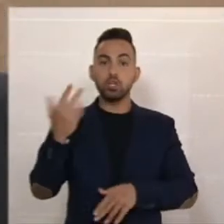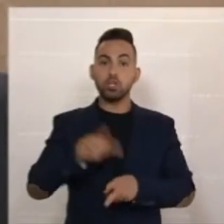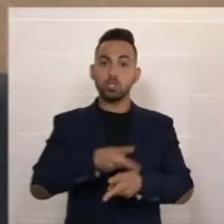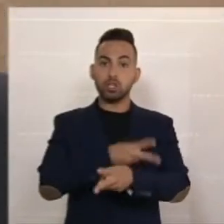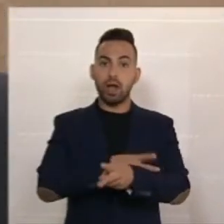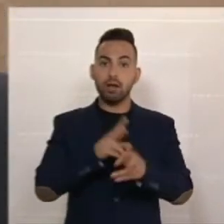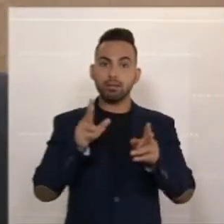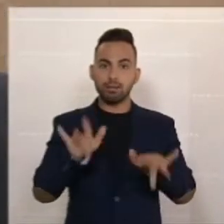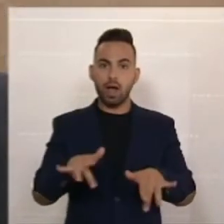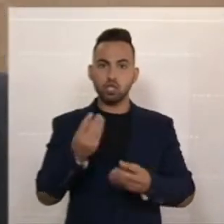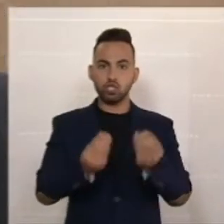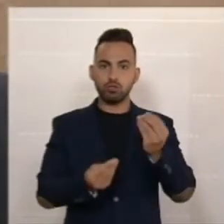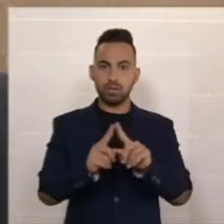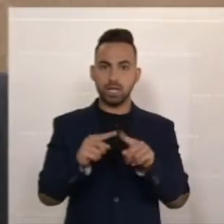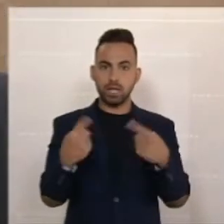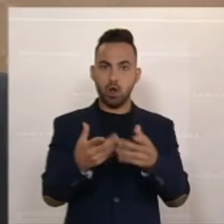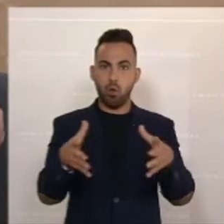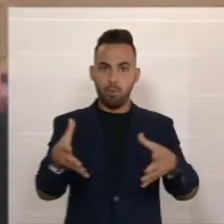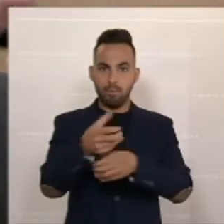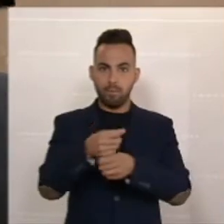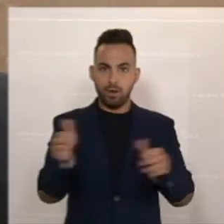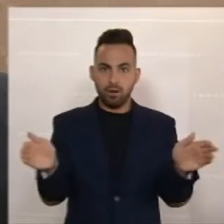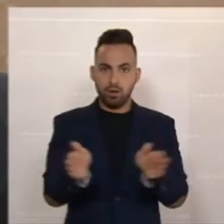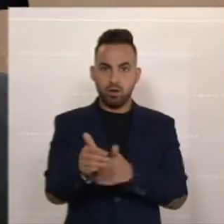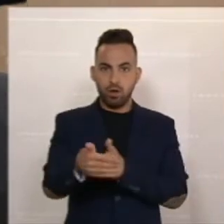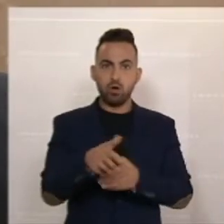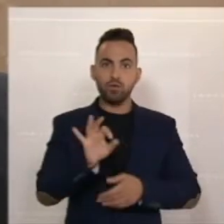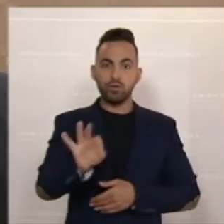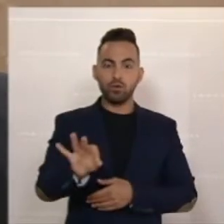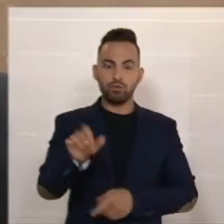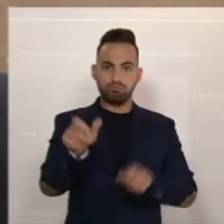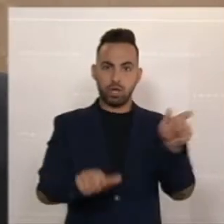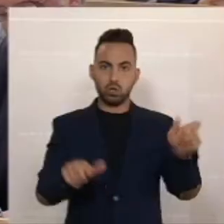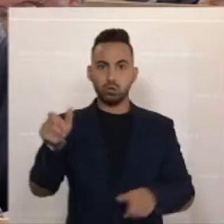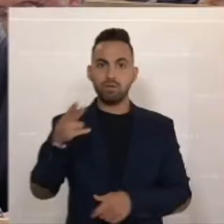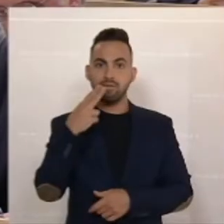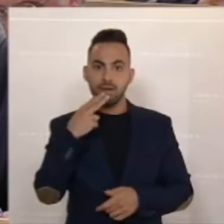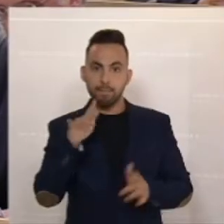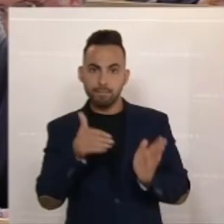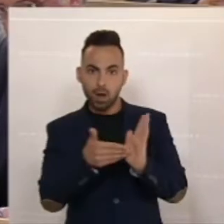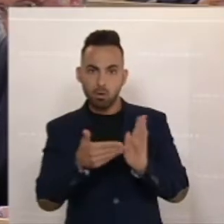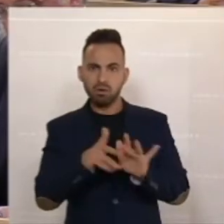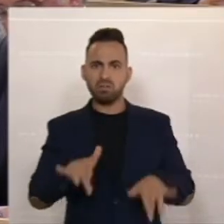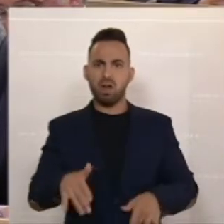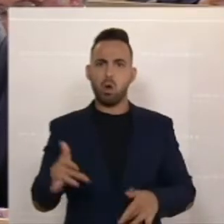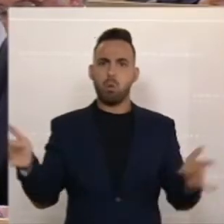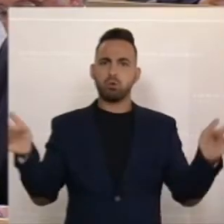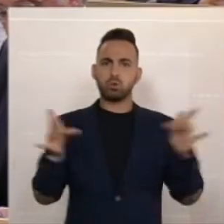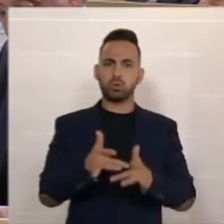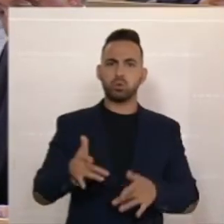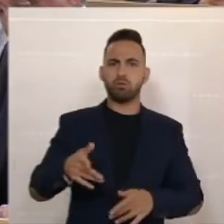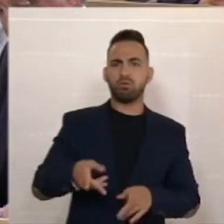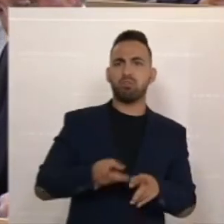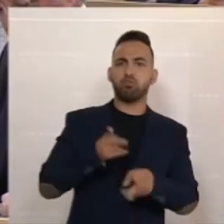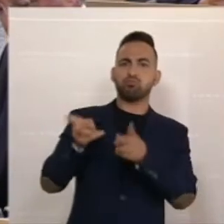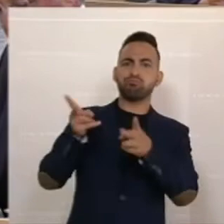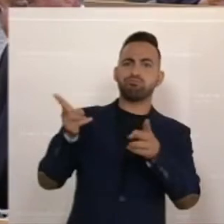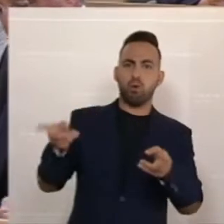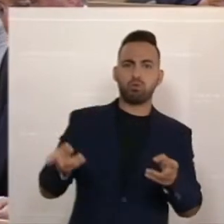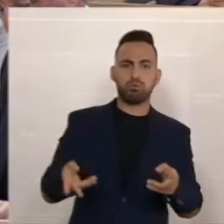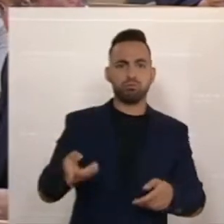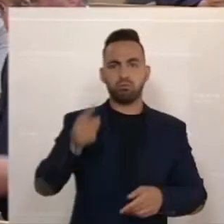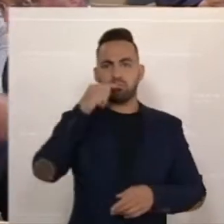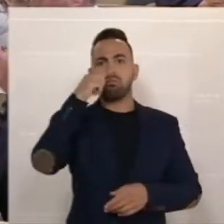Gruppen, für die sie angeblich stehen und werben. Und das in einem Zynismus, Spott und Hohn von der Seite der Opposition, hier von der Seite der SPÖ